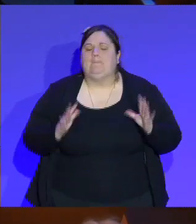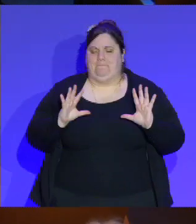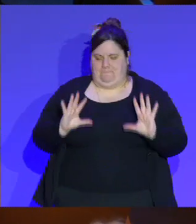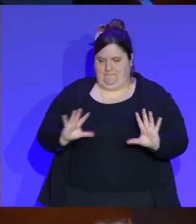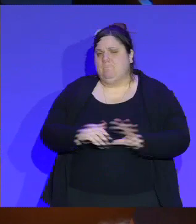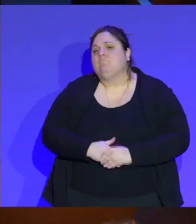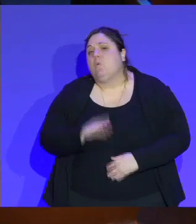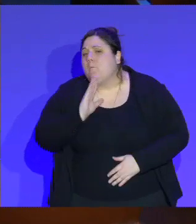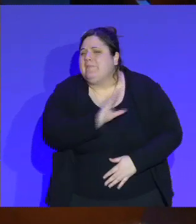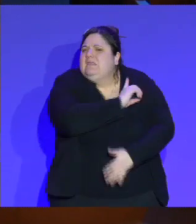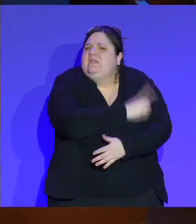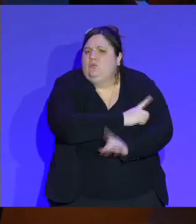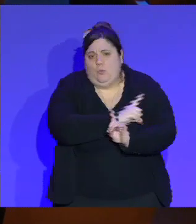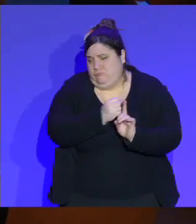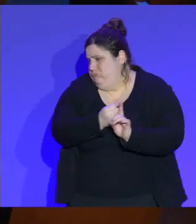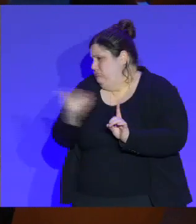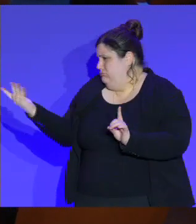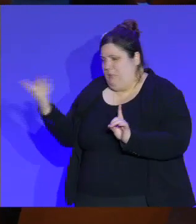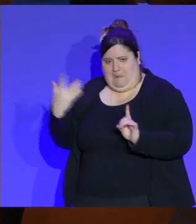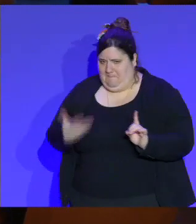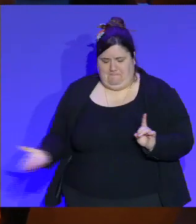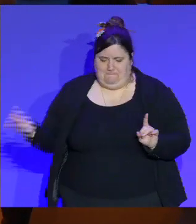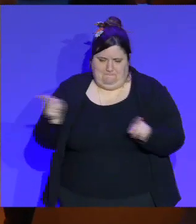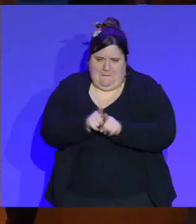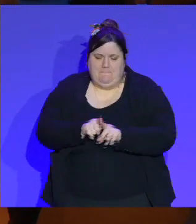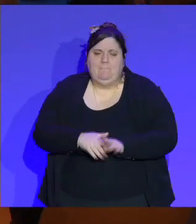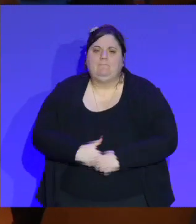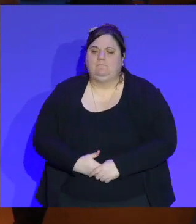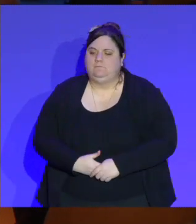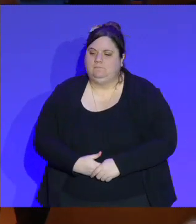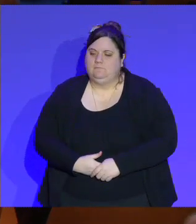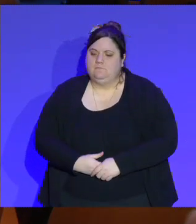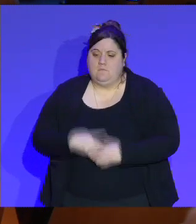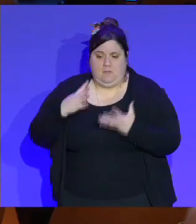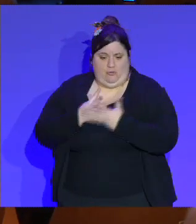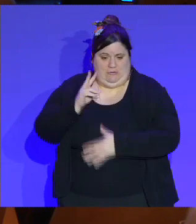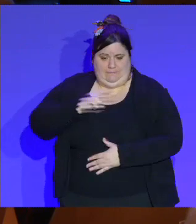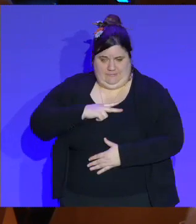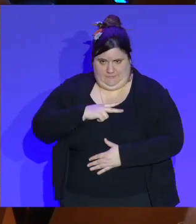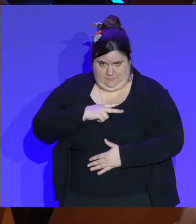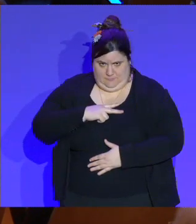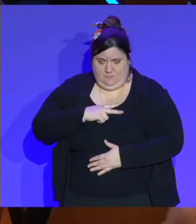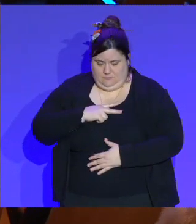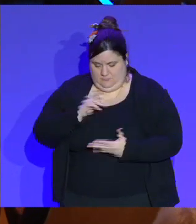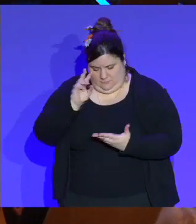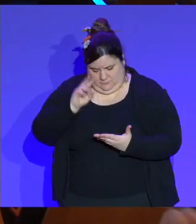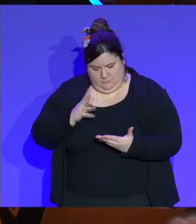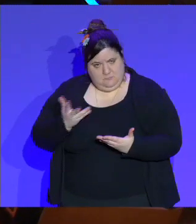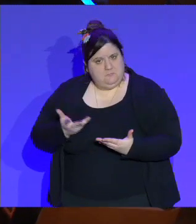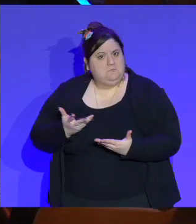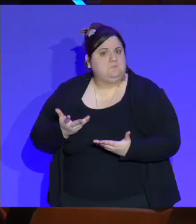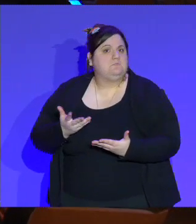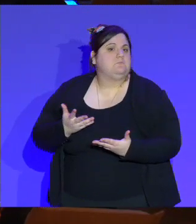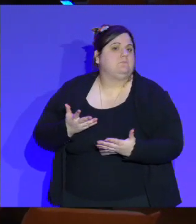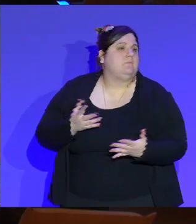Moi, j'ai dans mon projet, par exemple, l'idée qu'à partir de 16 à 25 ans, si j